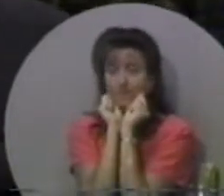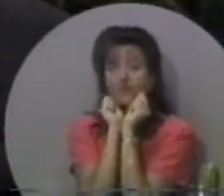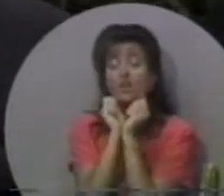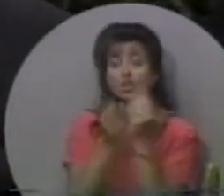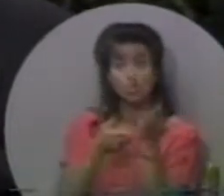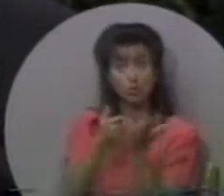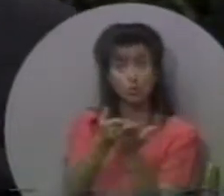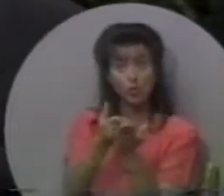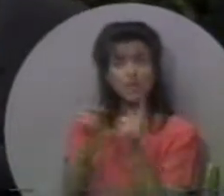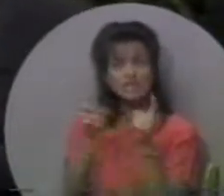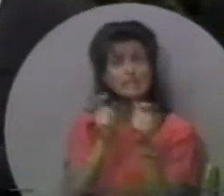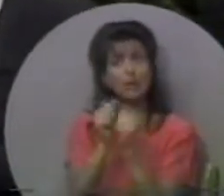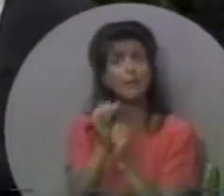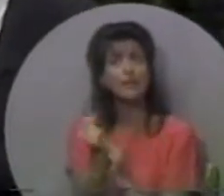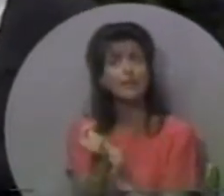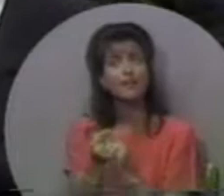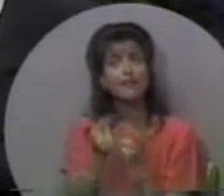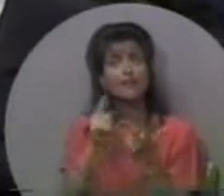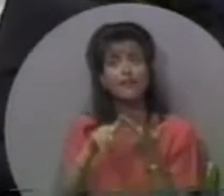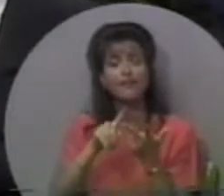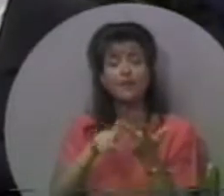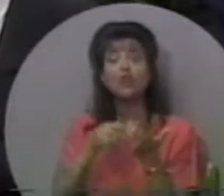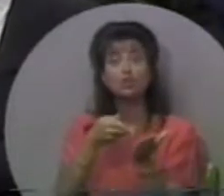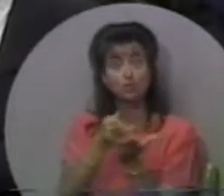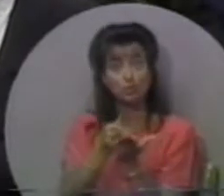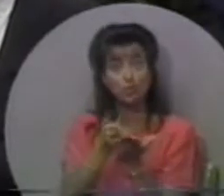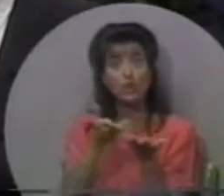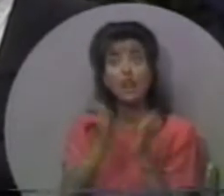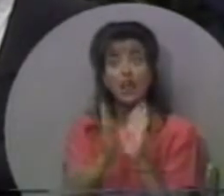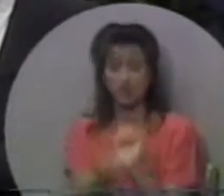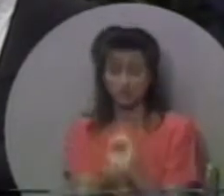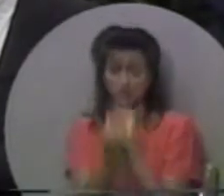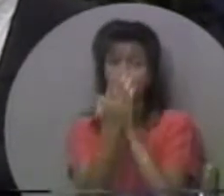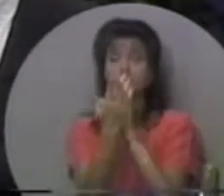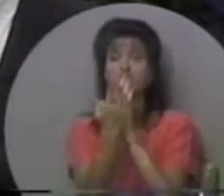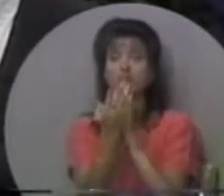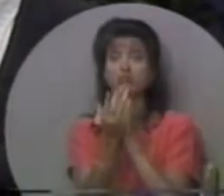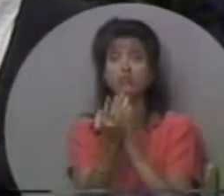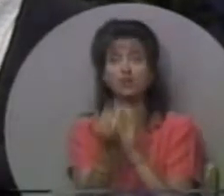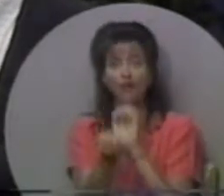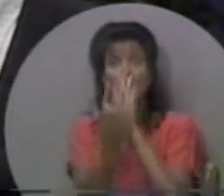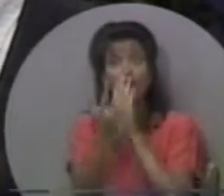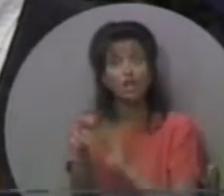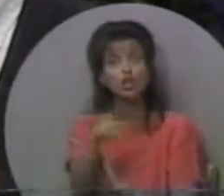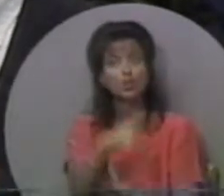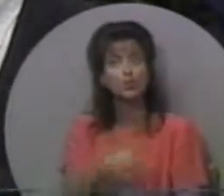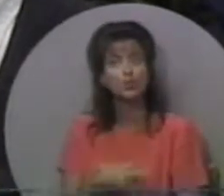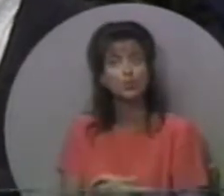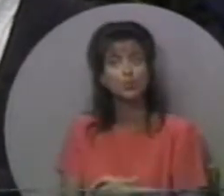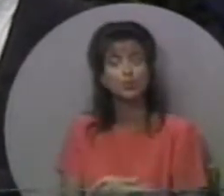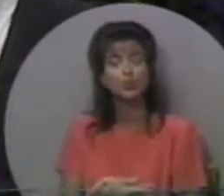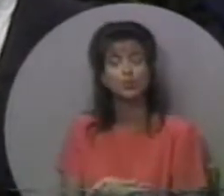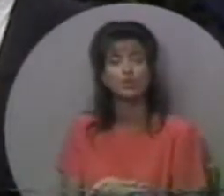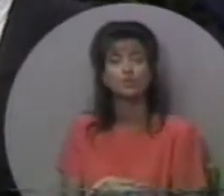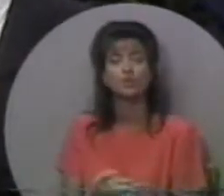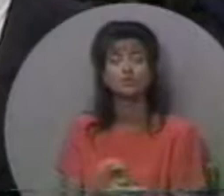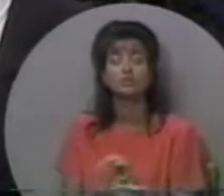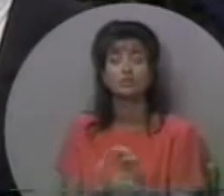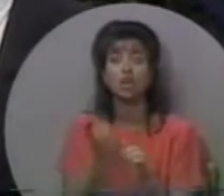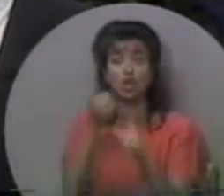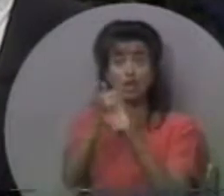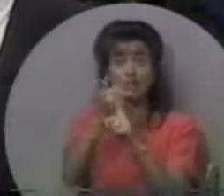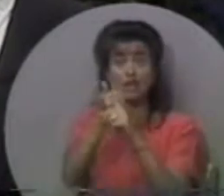Майте справу з правдою. Нехай правда сконфронтує нас. Дозвольте це.